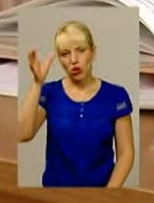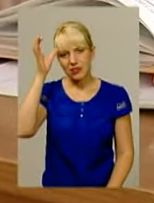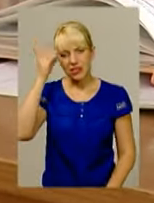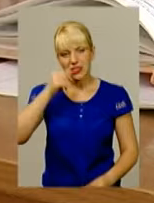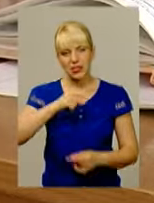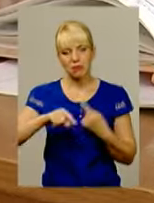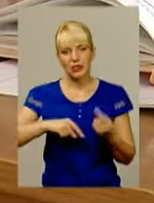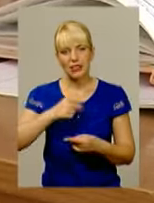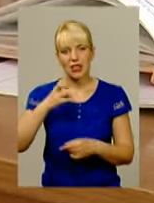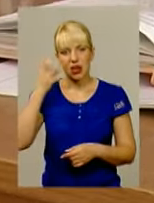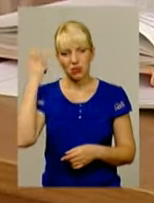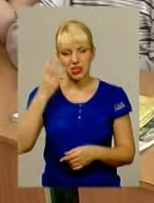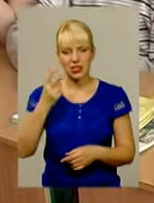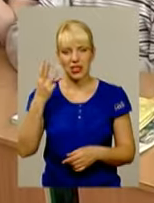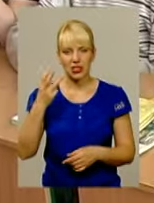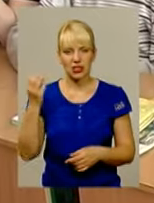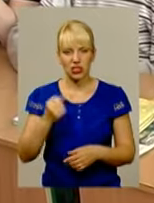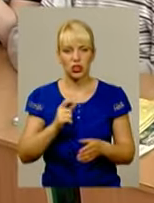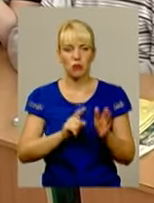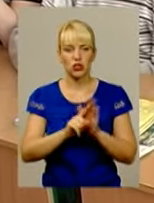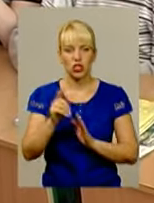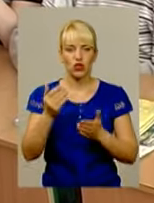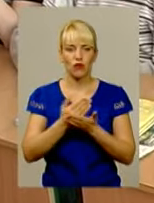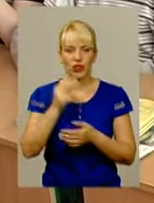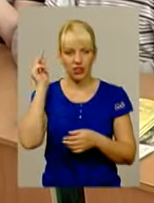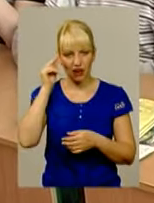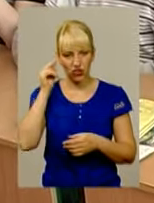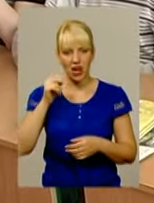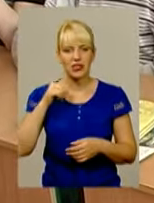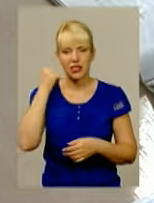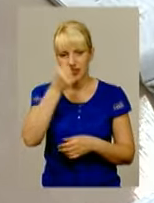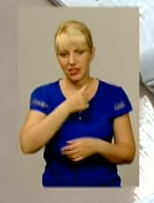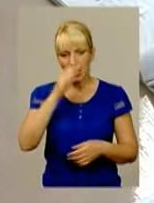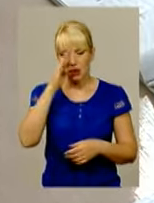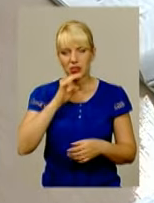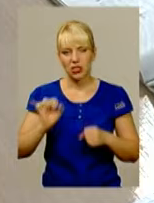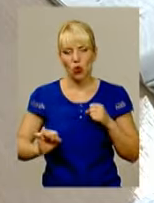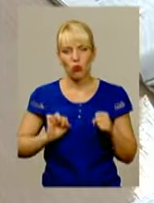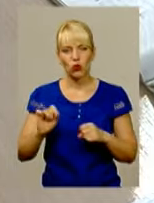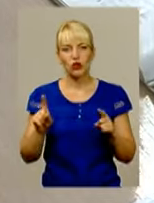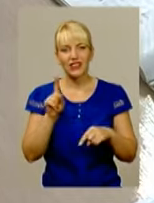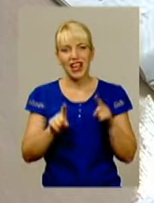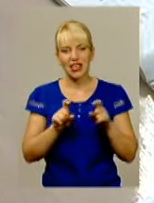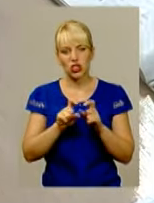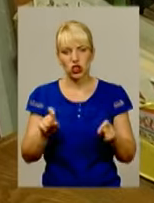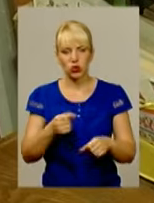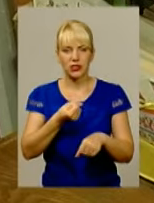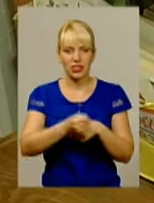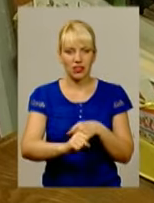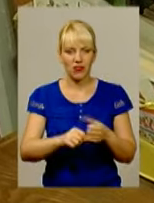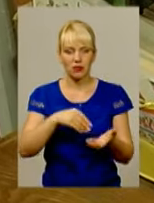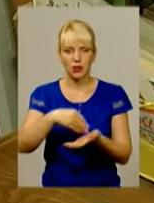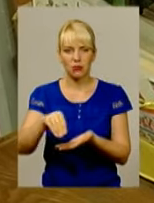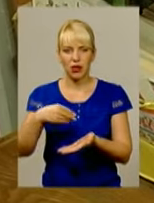Хмельниччині. Вже за три тижні розпочнеться новий навчальний рік. Та батьки учнів області убурюються, що в деяких школах нав'язливо пропонують